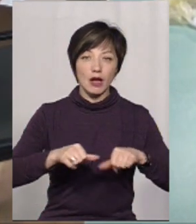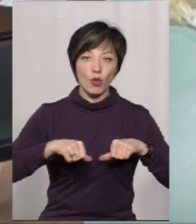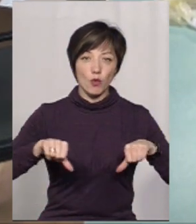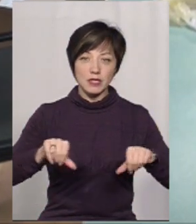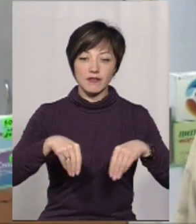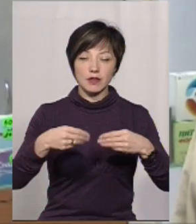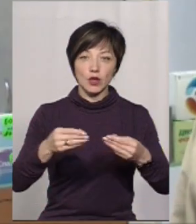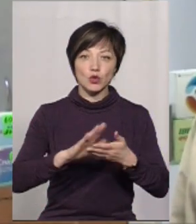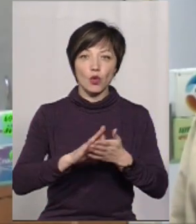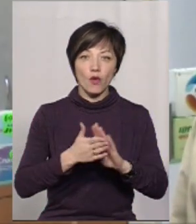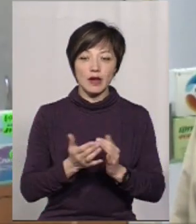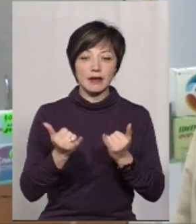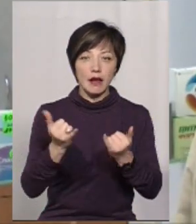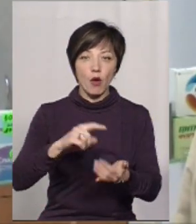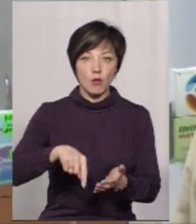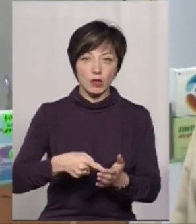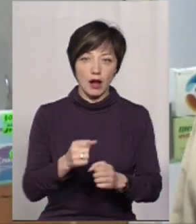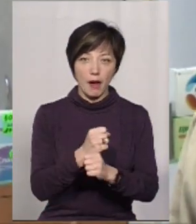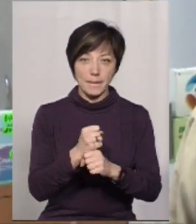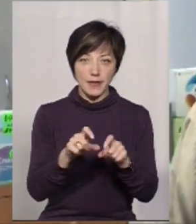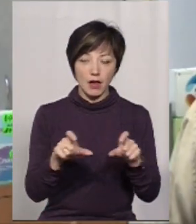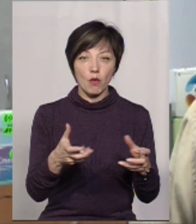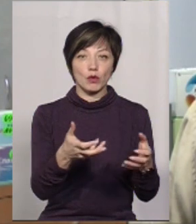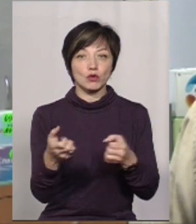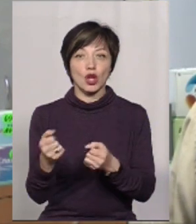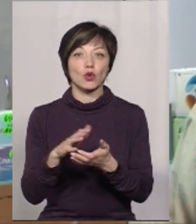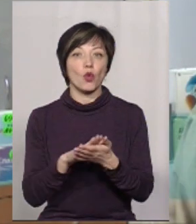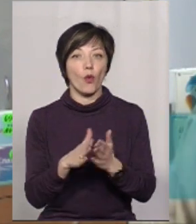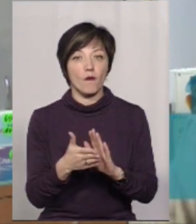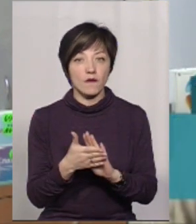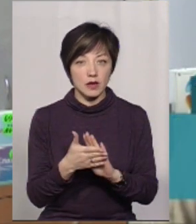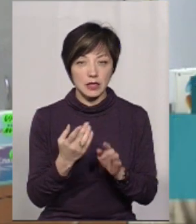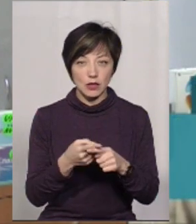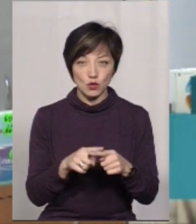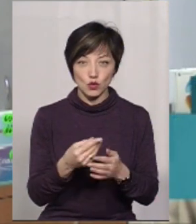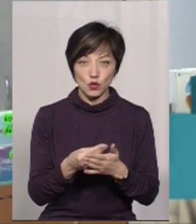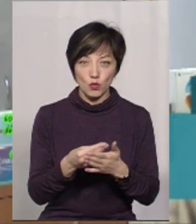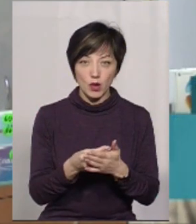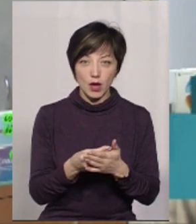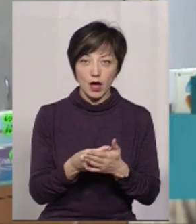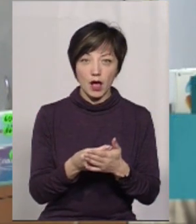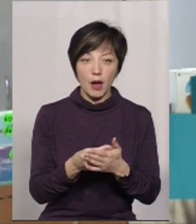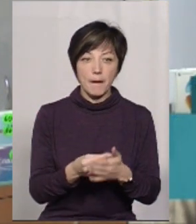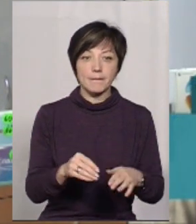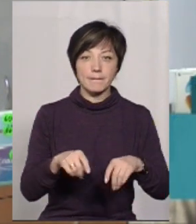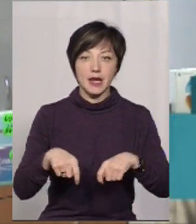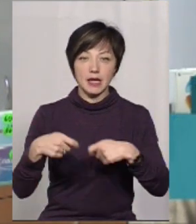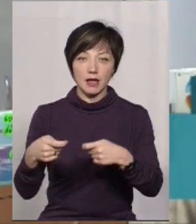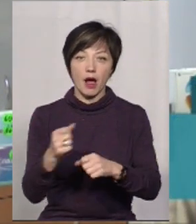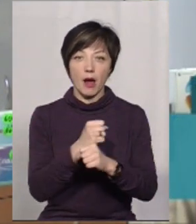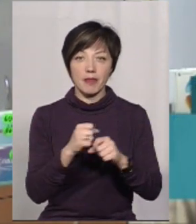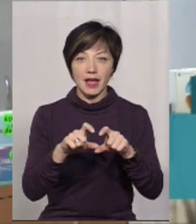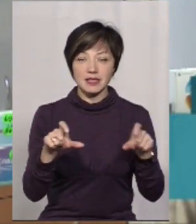яка видає договір для комунальної аптеки. Получаю договір, от на цю суму передаю аптеки Віола, вони